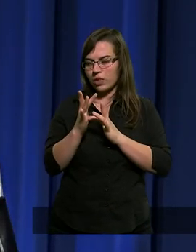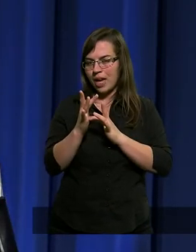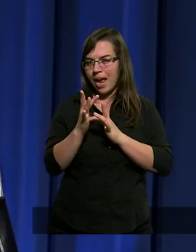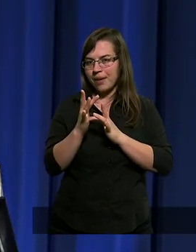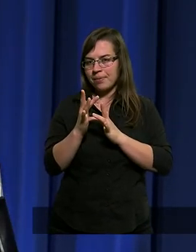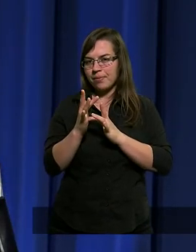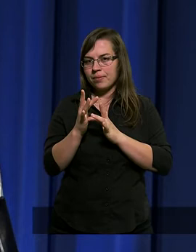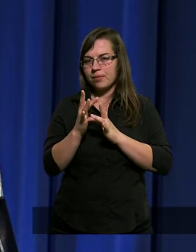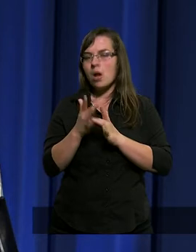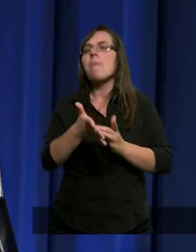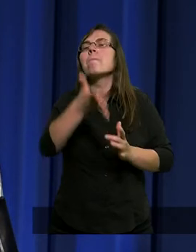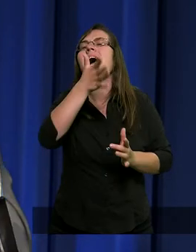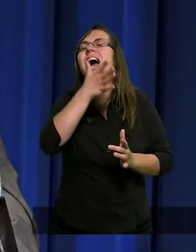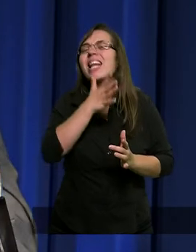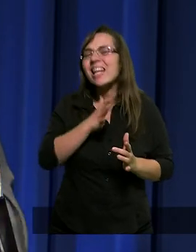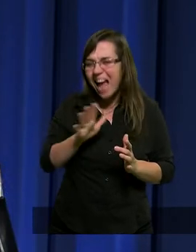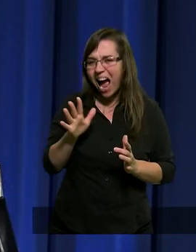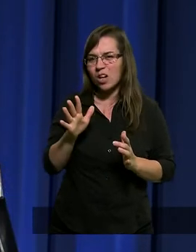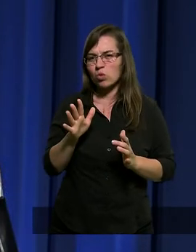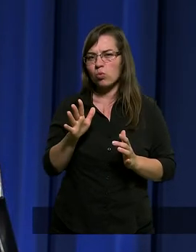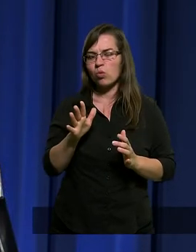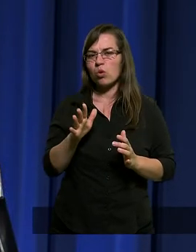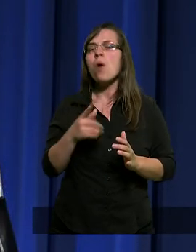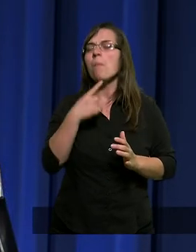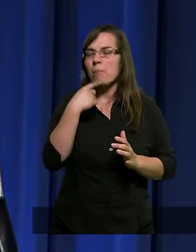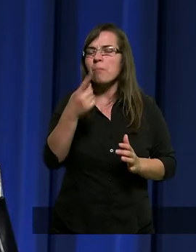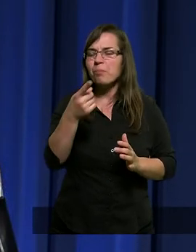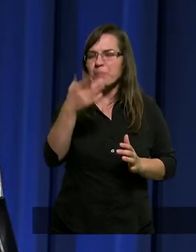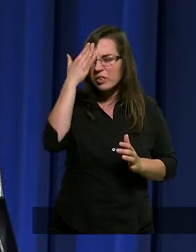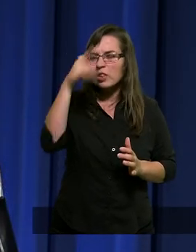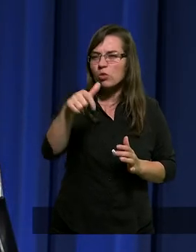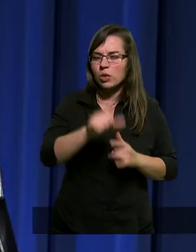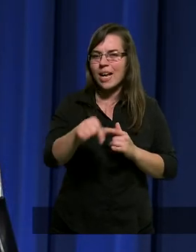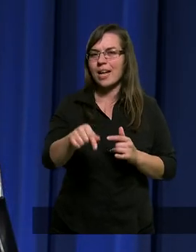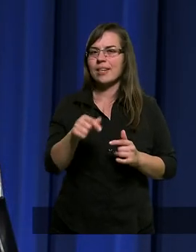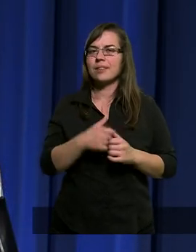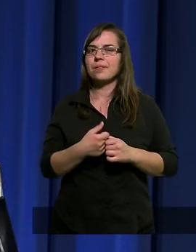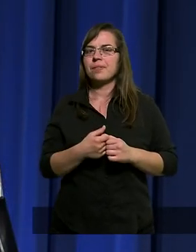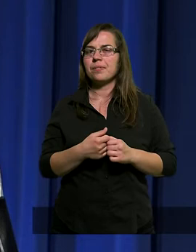Chrystusie, Mesjaszu, On wiedział dobrze, kim jest.